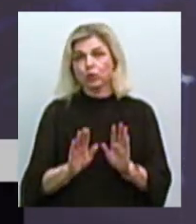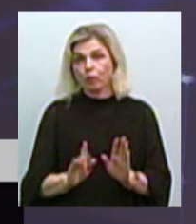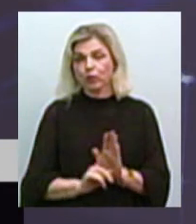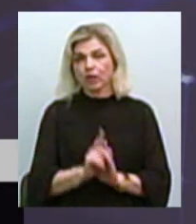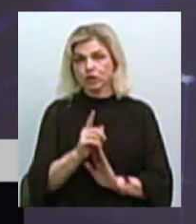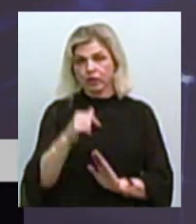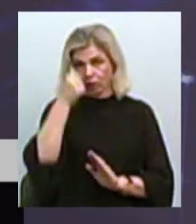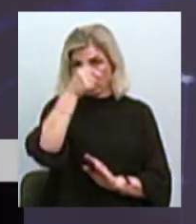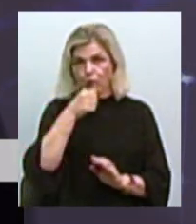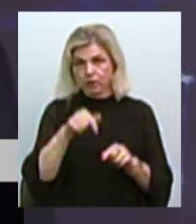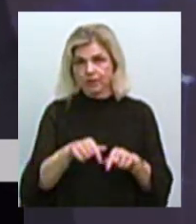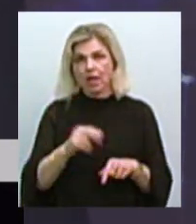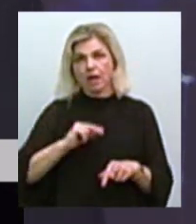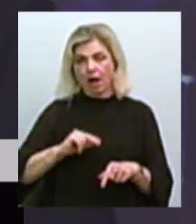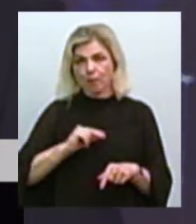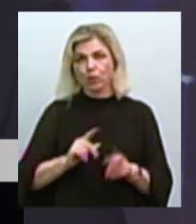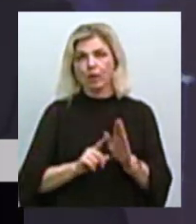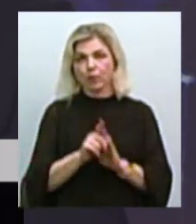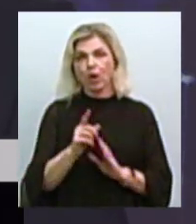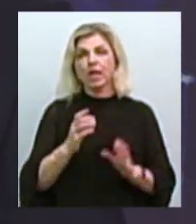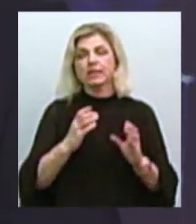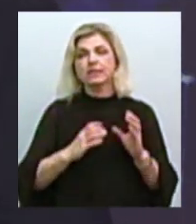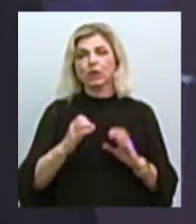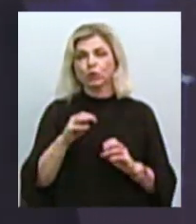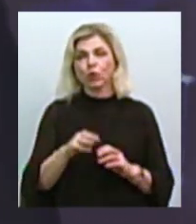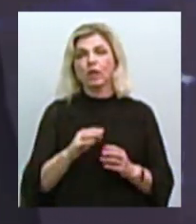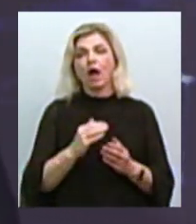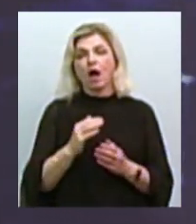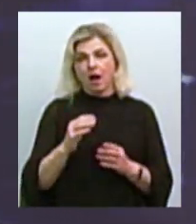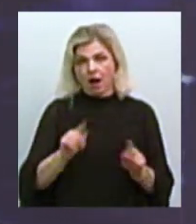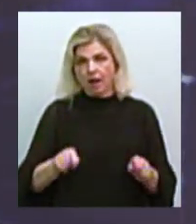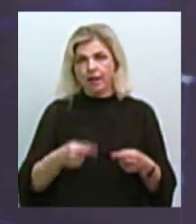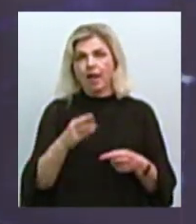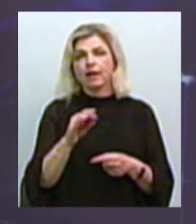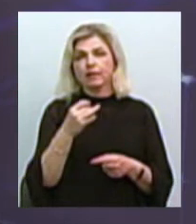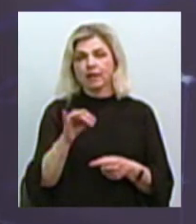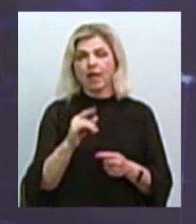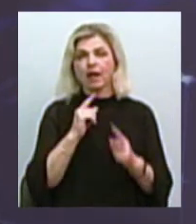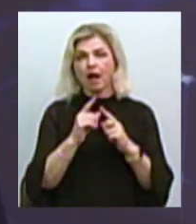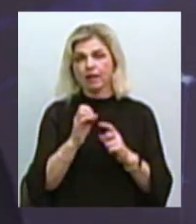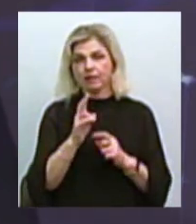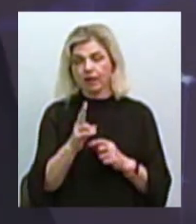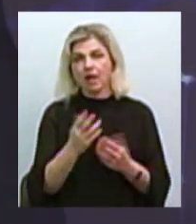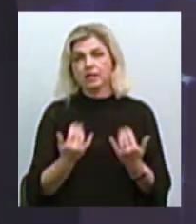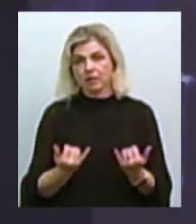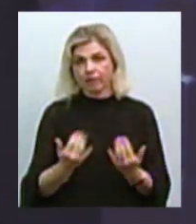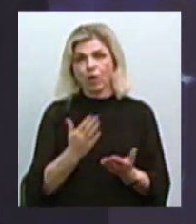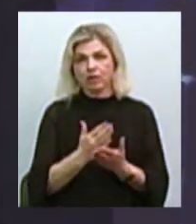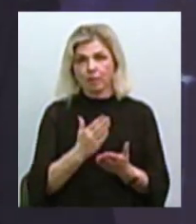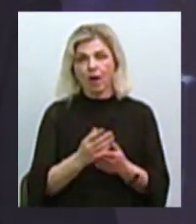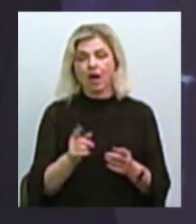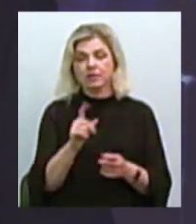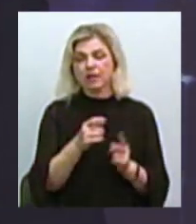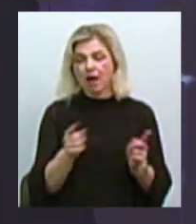цьому році нашу роботу з впровадження інституту кар'єрного радника. На сьогодні ми маємо, я думаю, що уже, хоча минуло тут досить